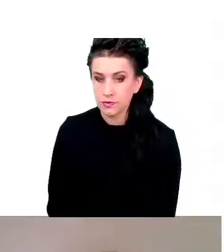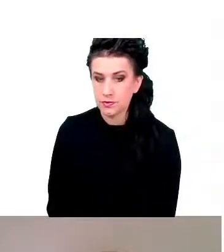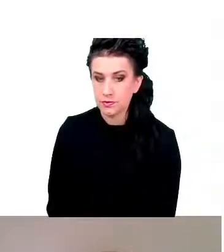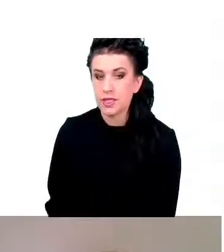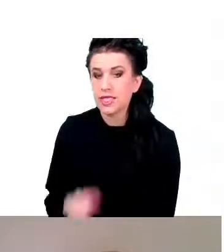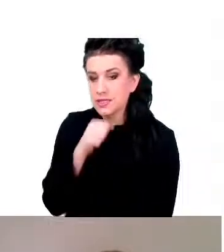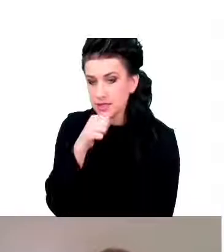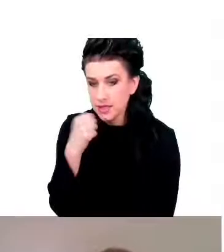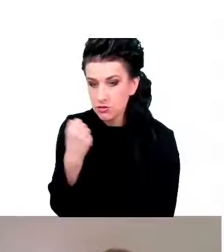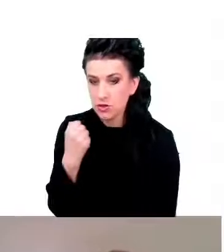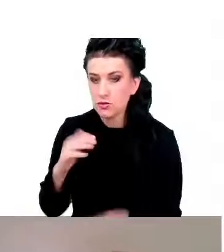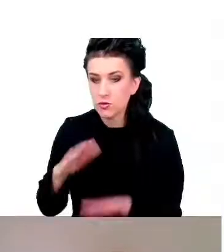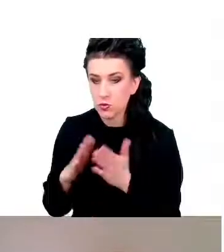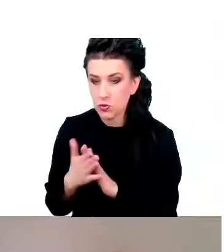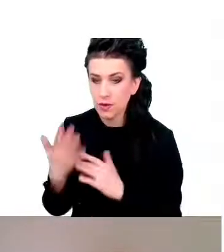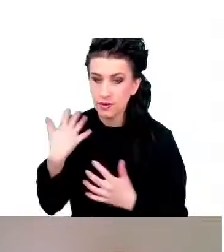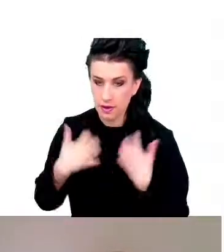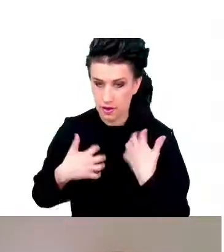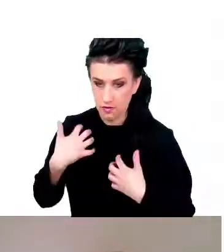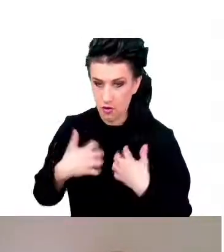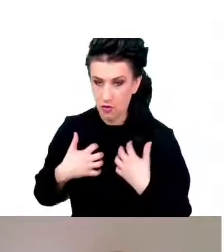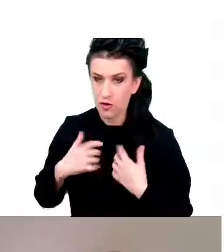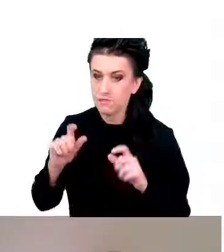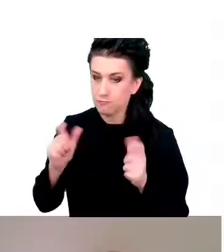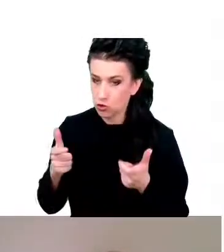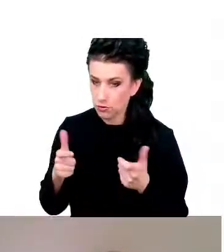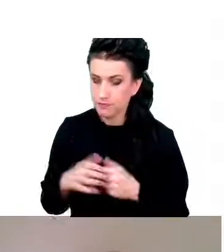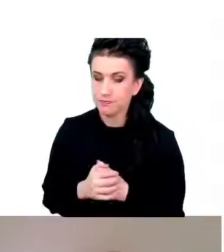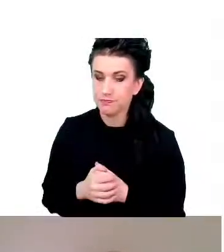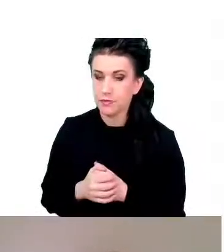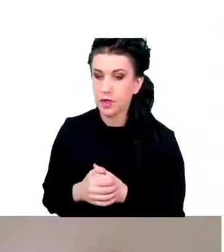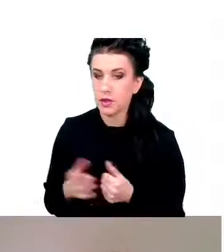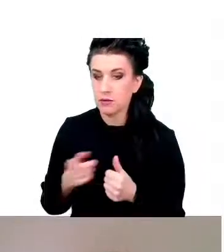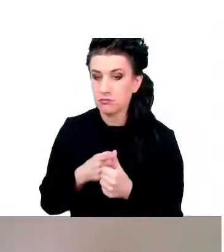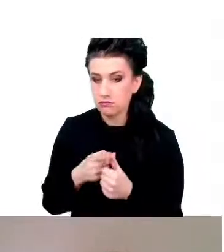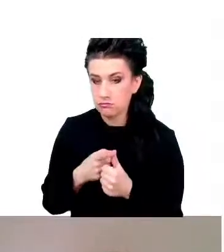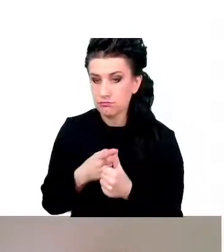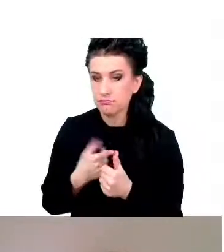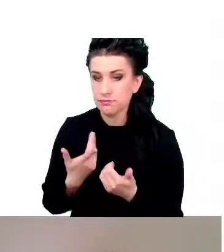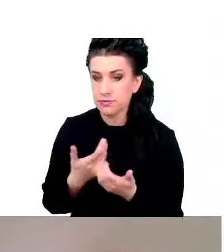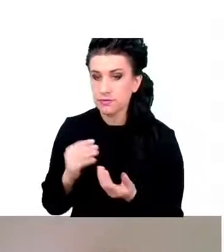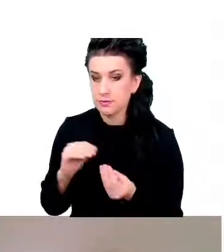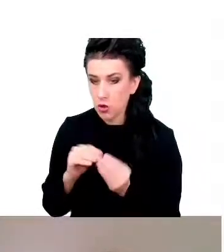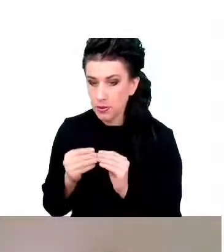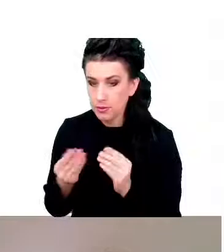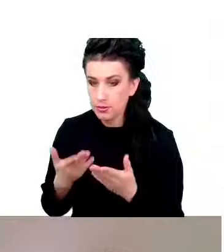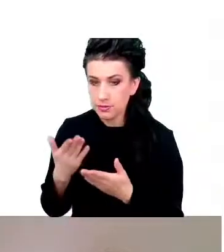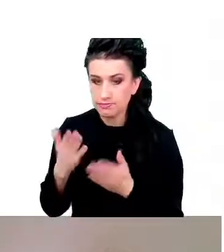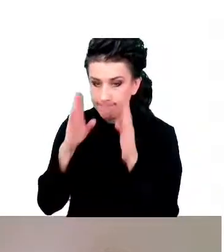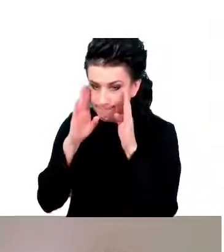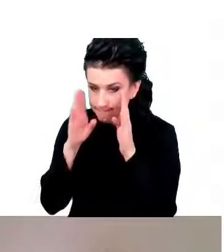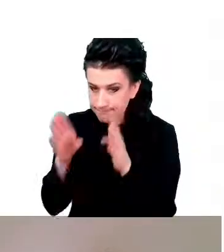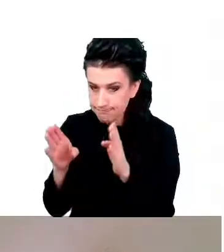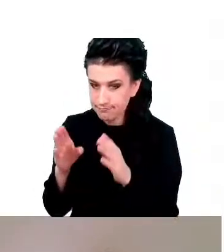układu nerwowego, to są zaburzenia koncentracji. I te zaburzenia koncentracji